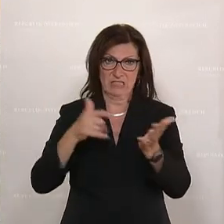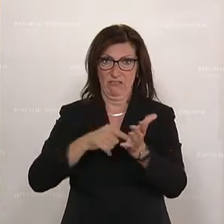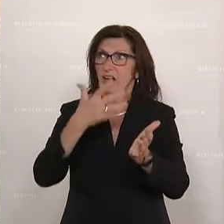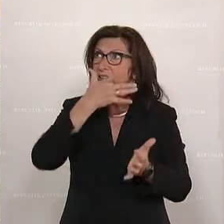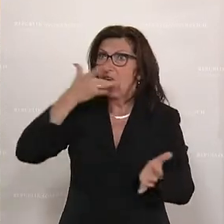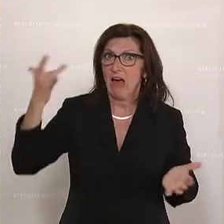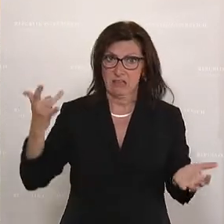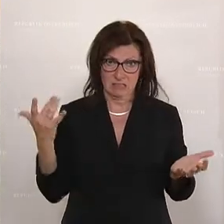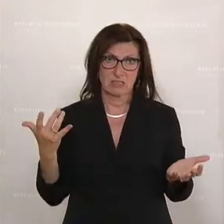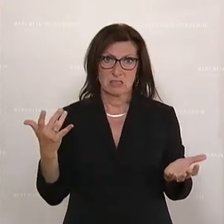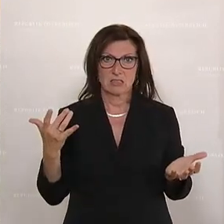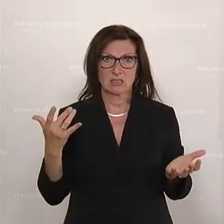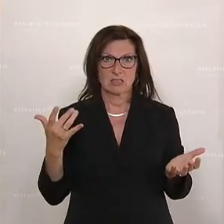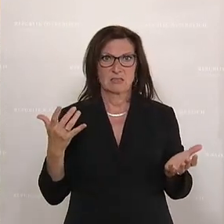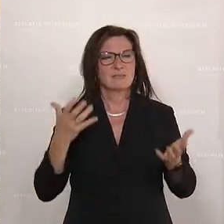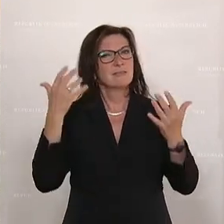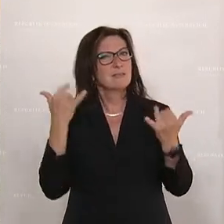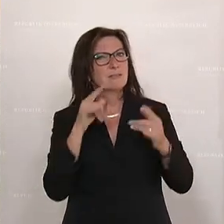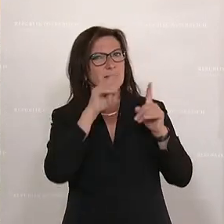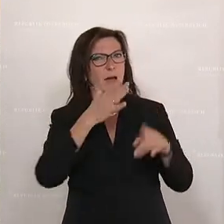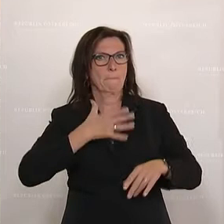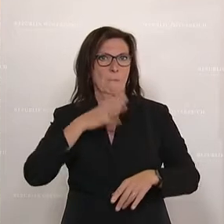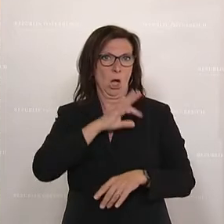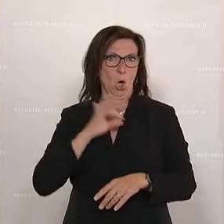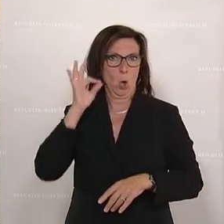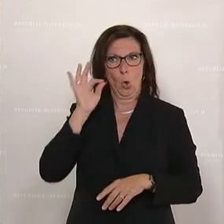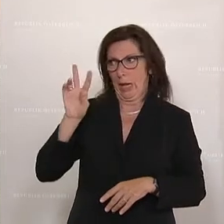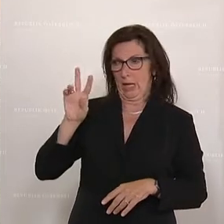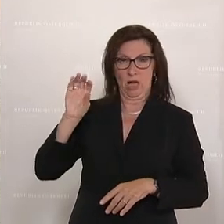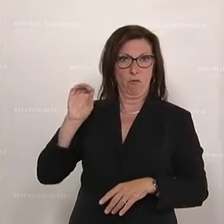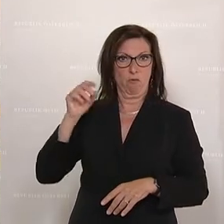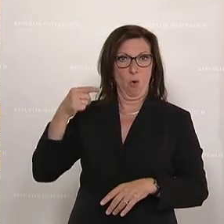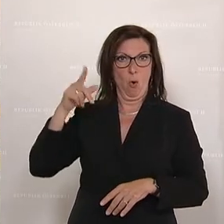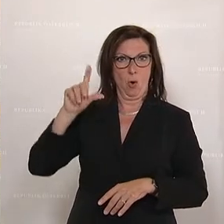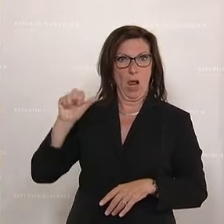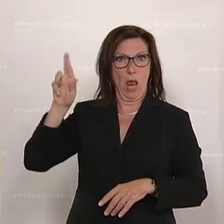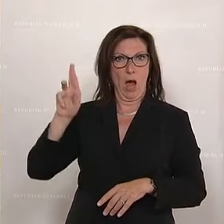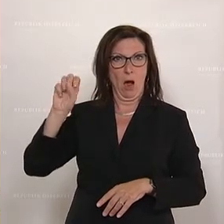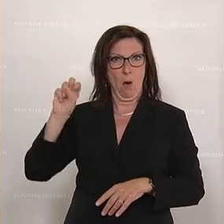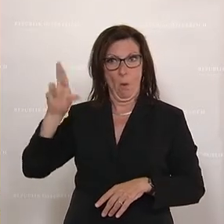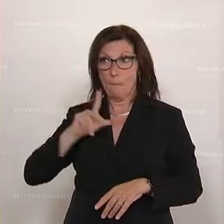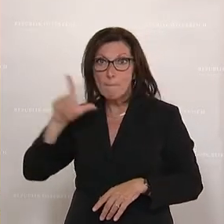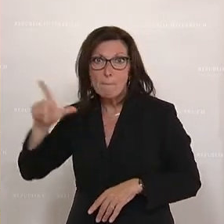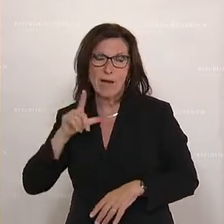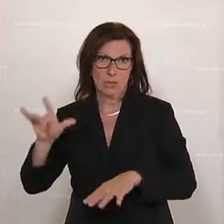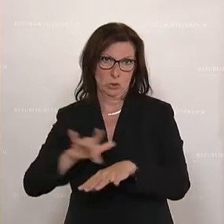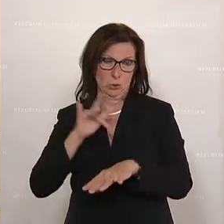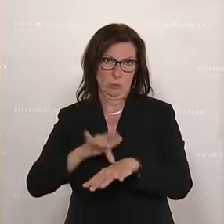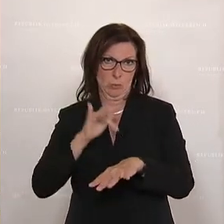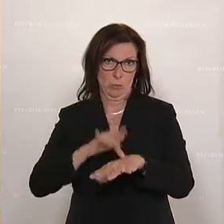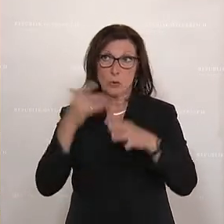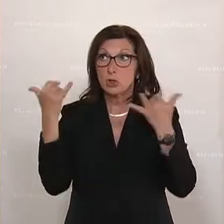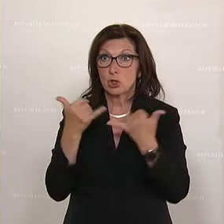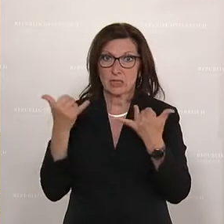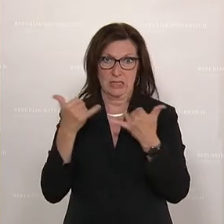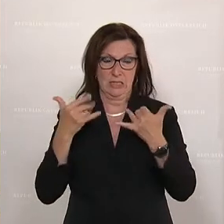GAP-Verhandlung meine Kollegin Olga Vogler und ich genauso verspürt. Und zwar hinsichtlich